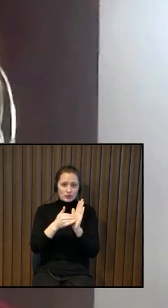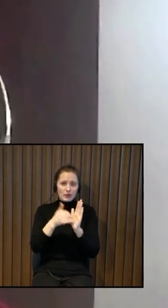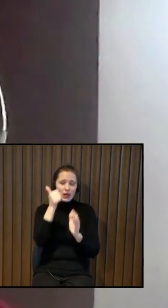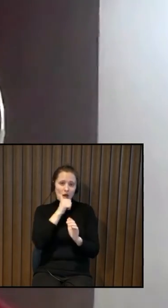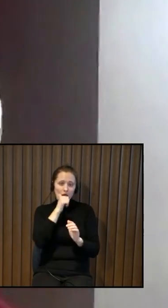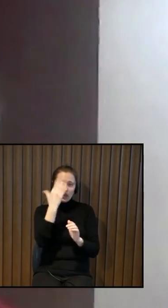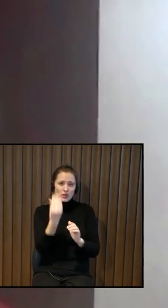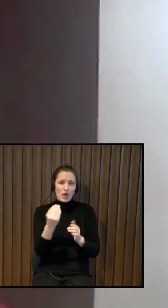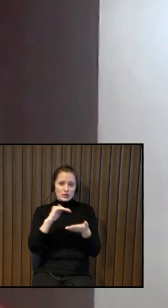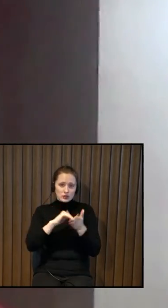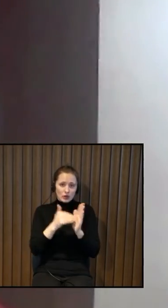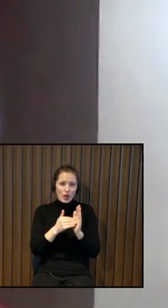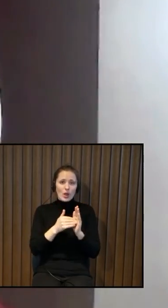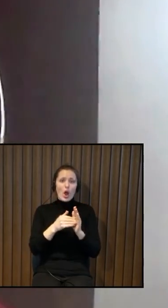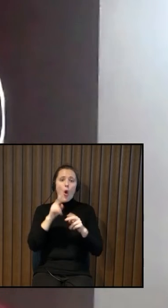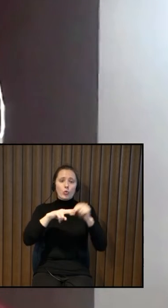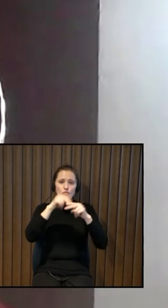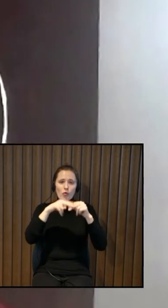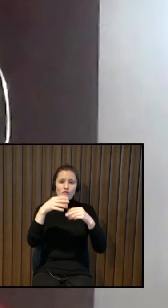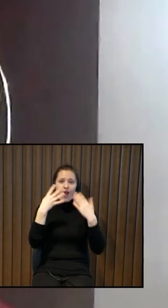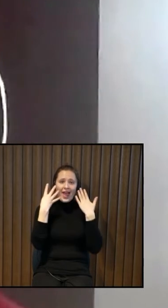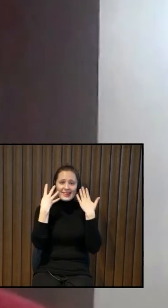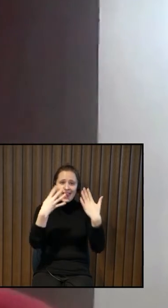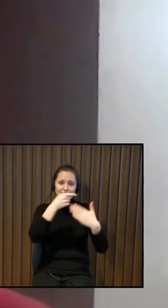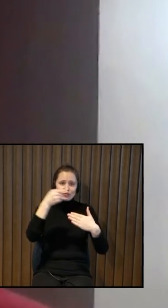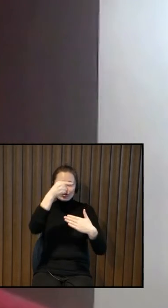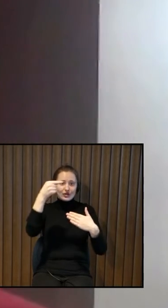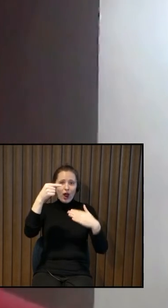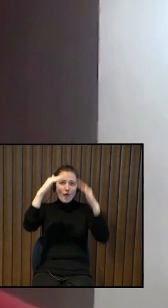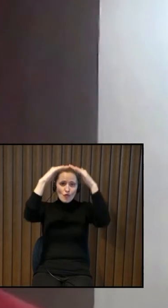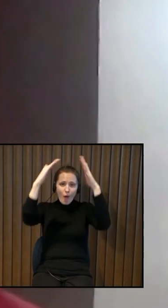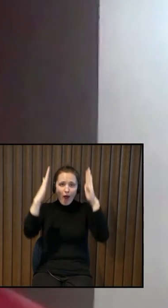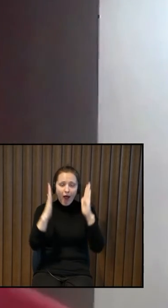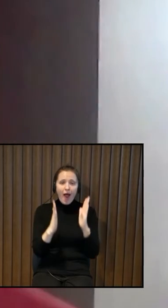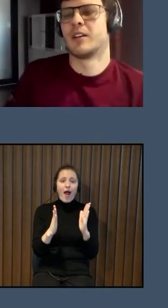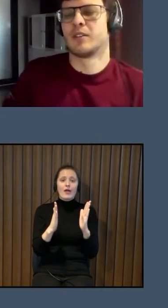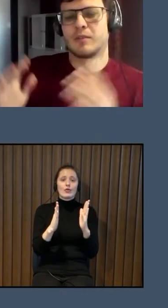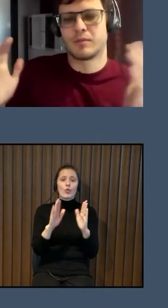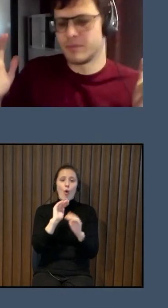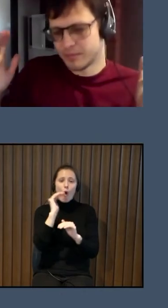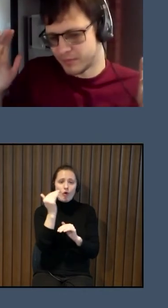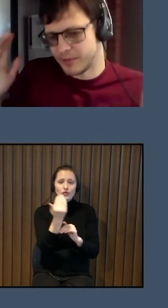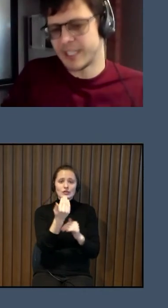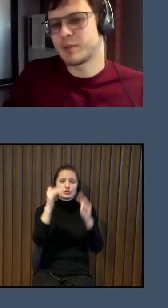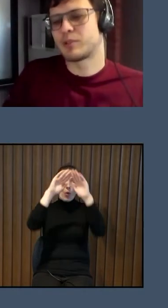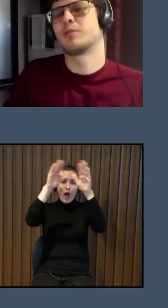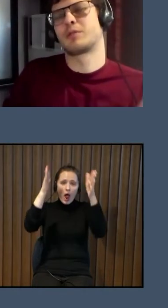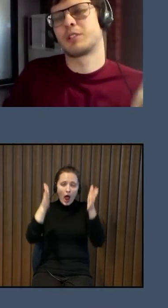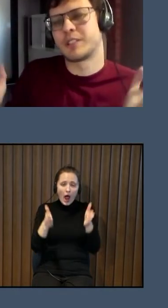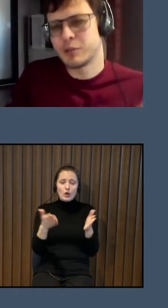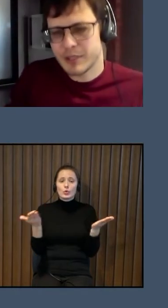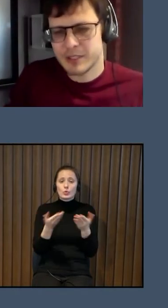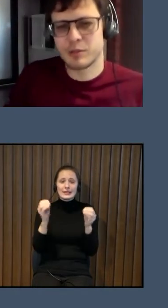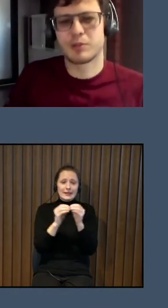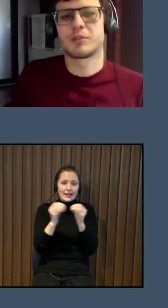ikdienā, kad uzbūvēt deviņu stāvu ēku, desmit stāvu ēku, biroju ēku, kur ir desmit